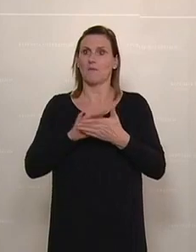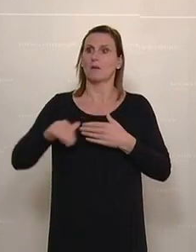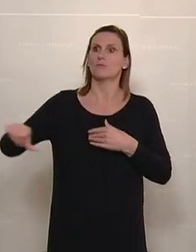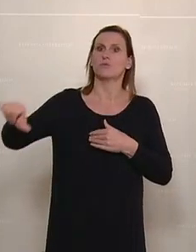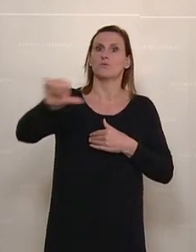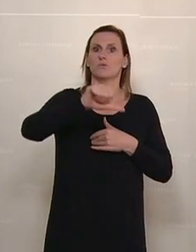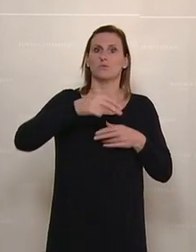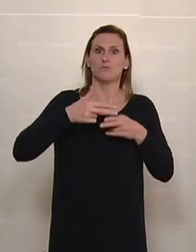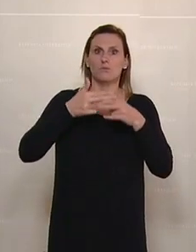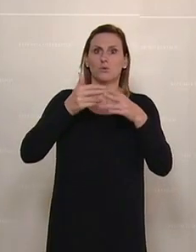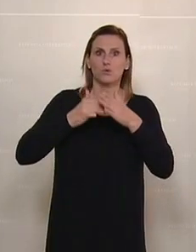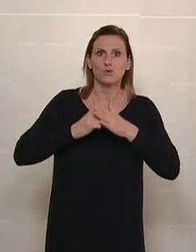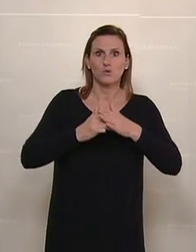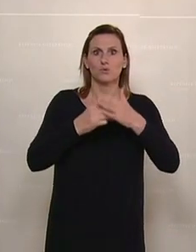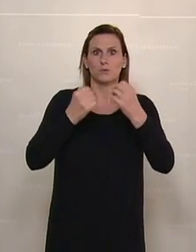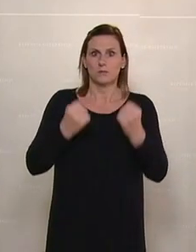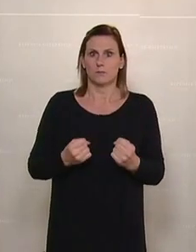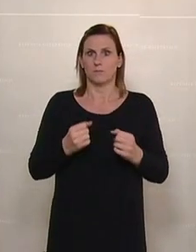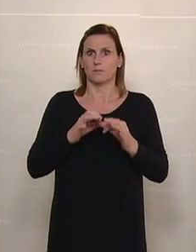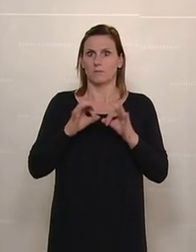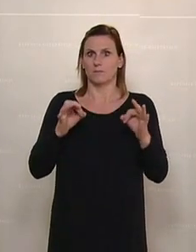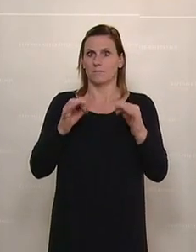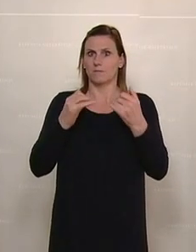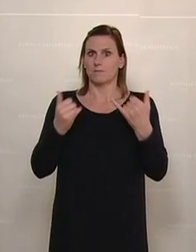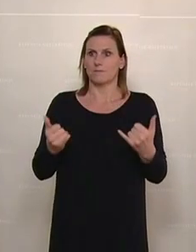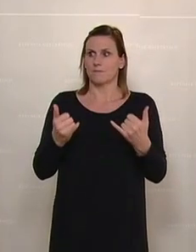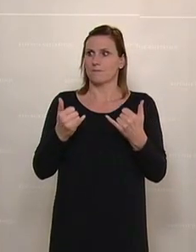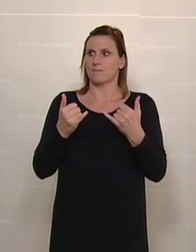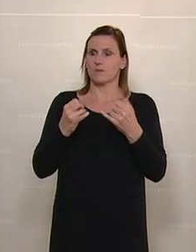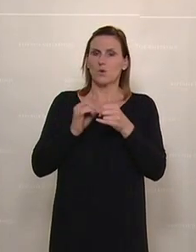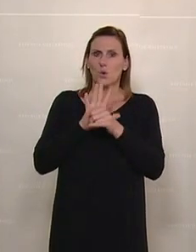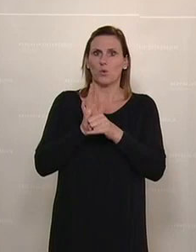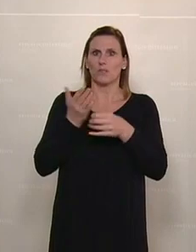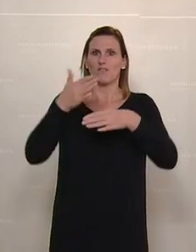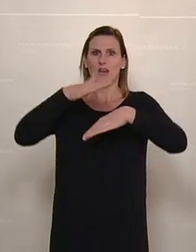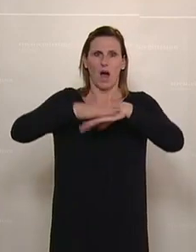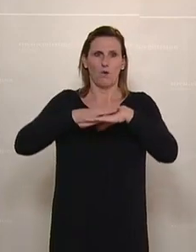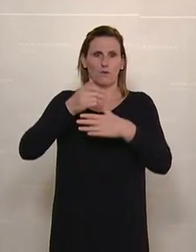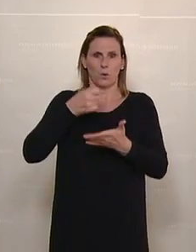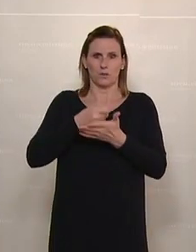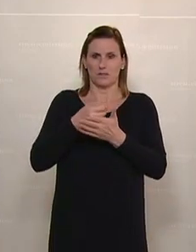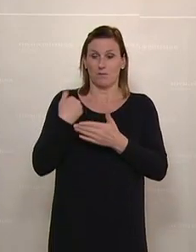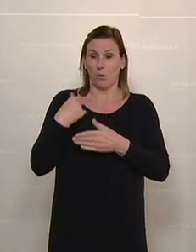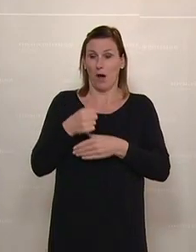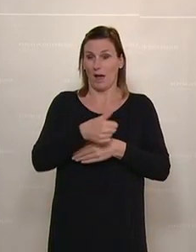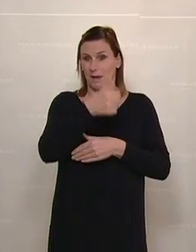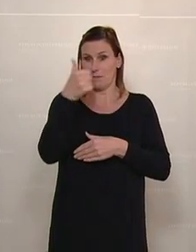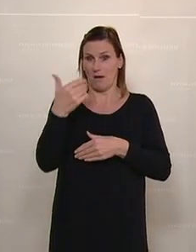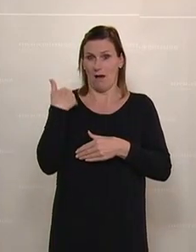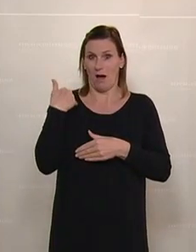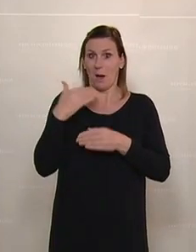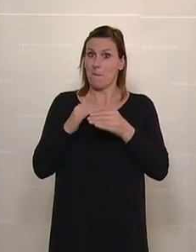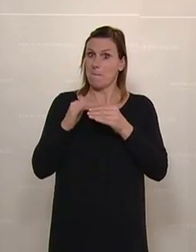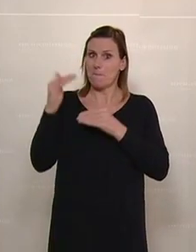Unterstützung und als Absicherung zur Abfederung von diesen Corona-Mehrkosten vor einem Jahr. Und mehr